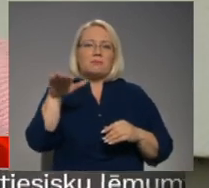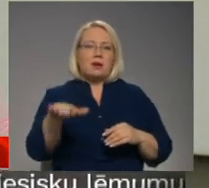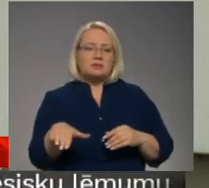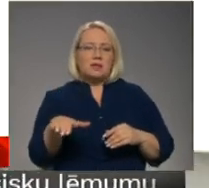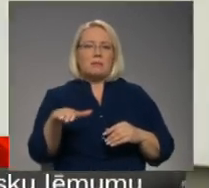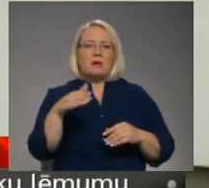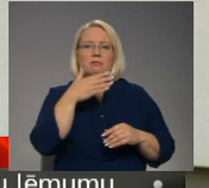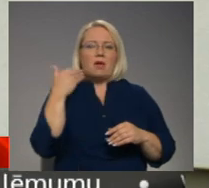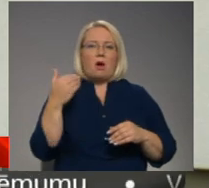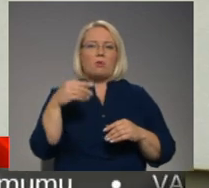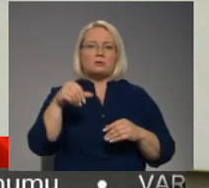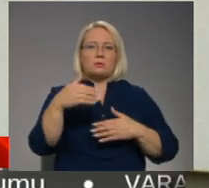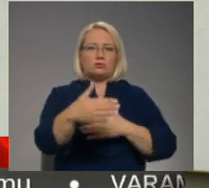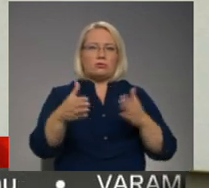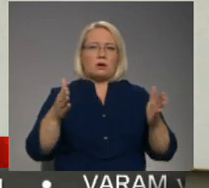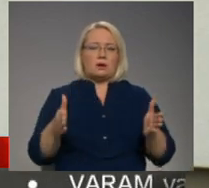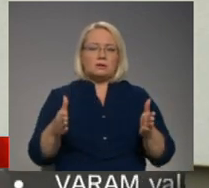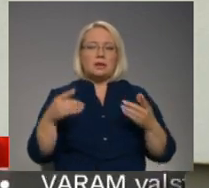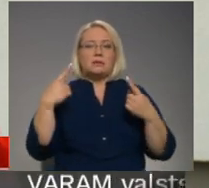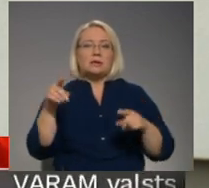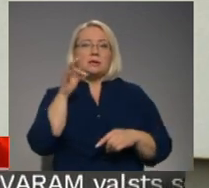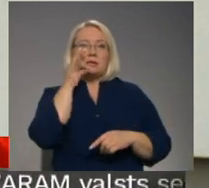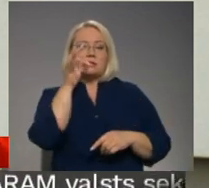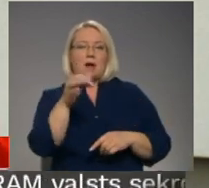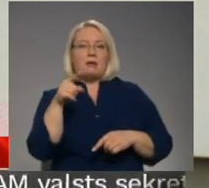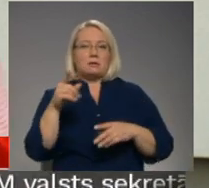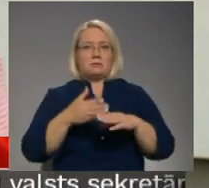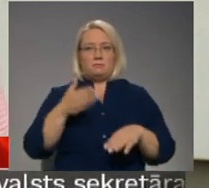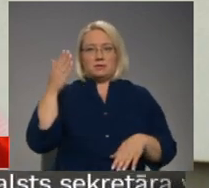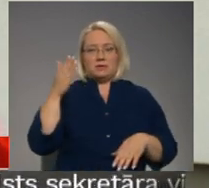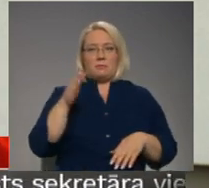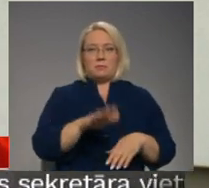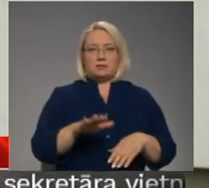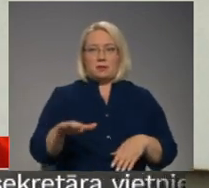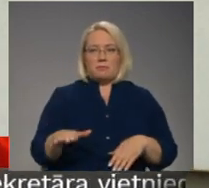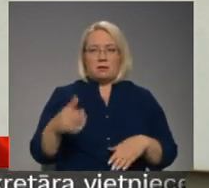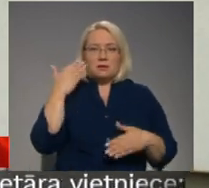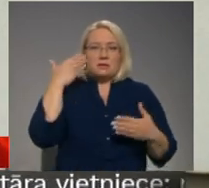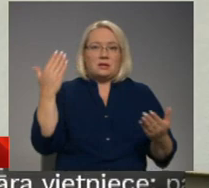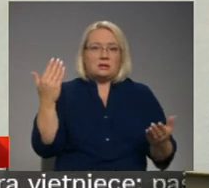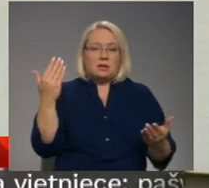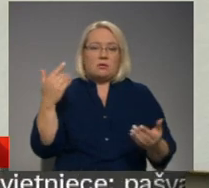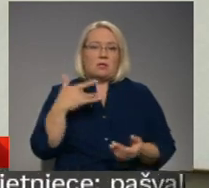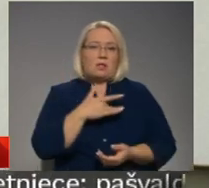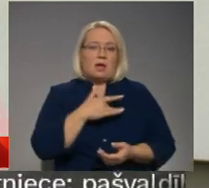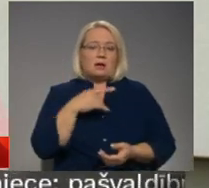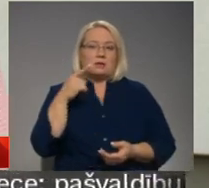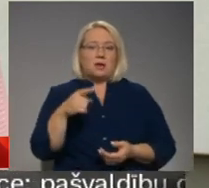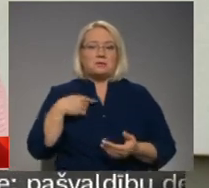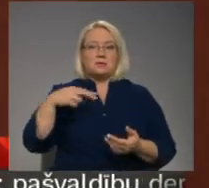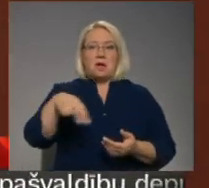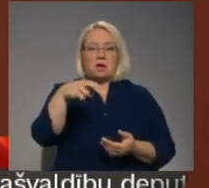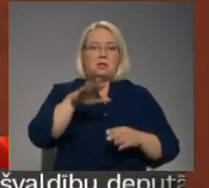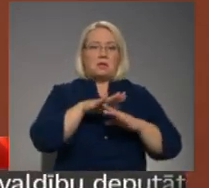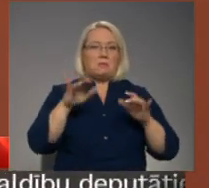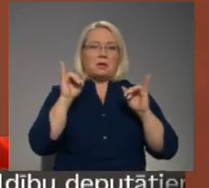uzsmilskastas. Citas sievieti saka, ka tas ir tā kā bīstam mazajam bērniem, jā? Es nezinu. Tā liekas, ka es saigainu nebija